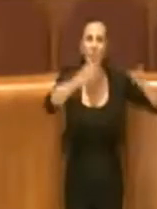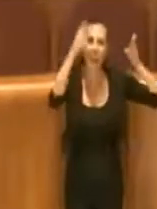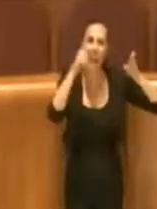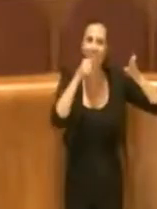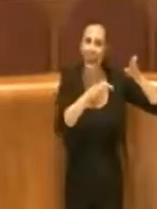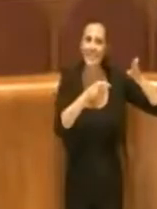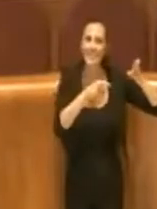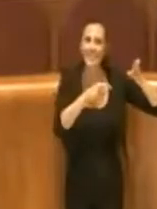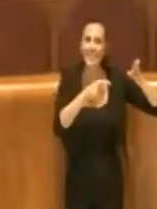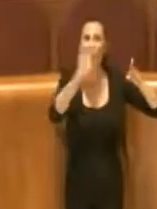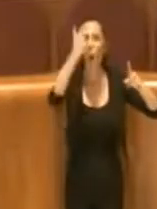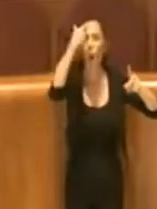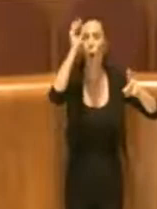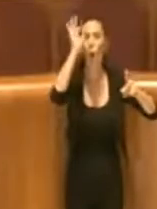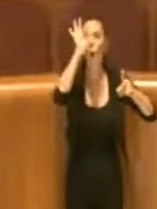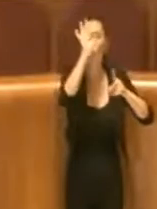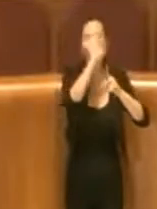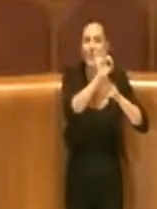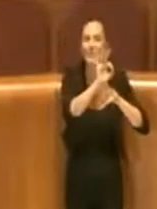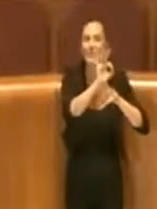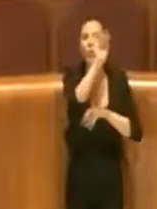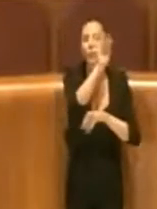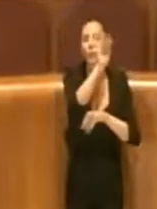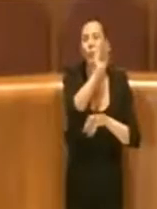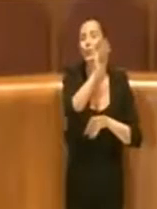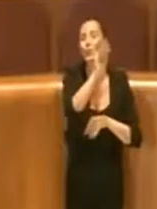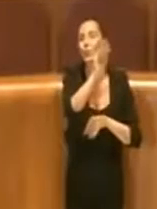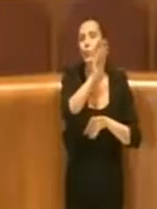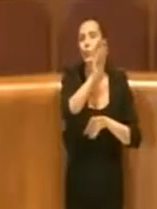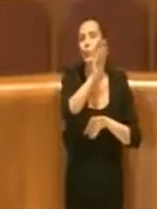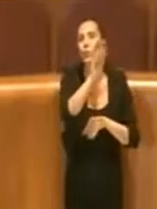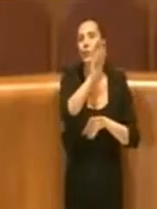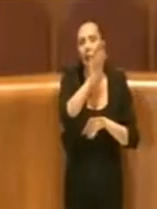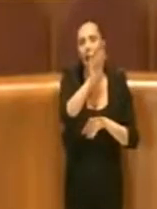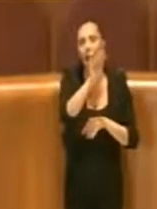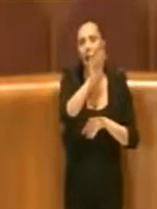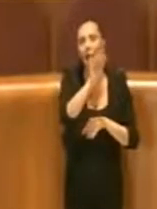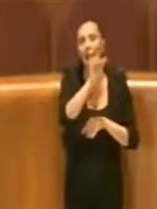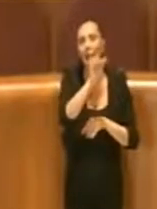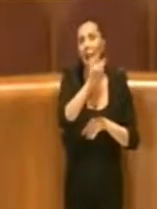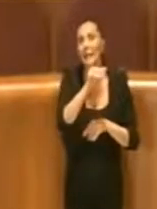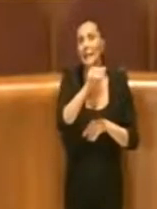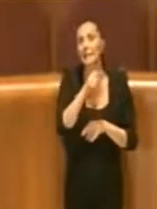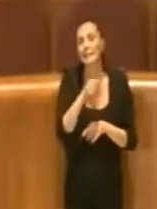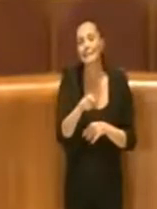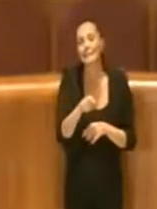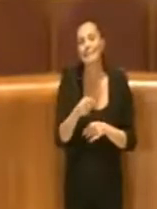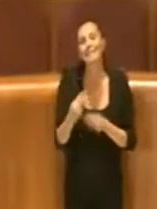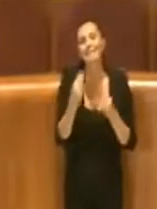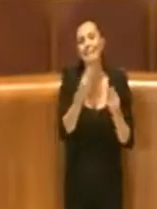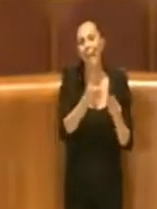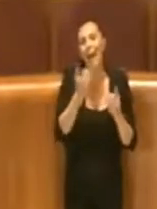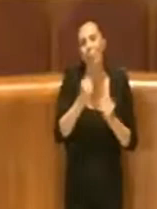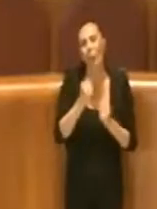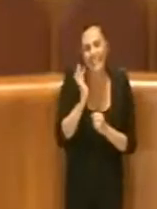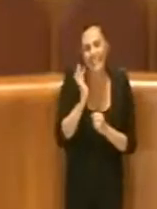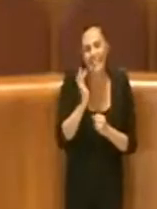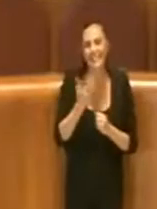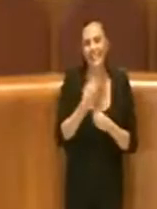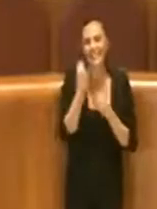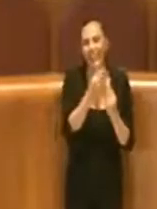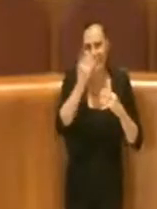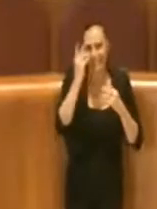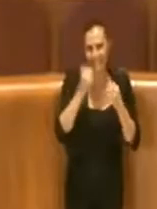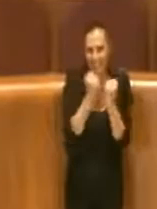consentono a questa struttura di rimanere all'interno e per la sua realizzazione nella piazza sono state date delle